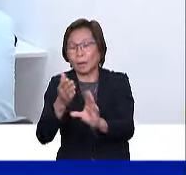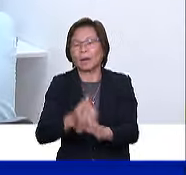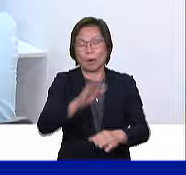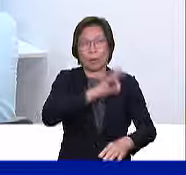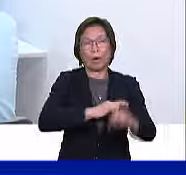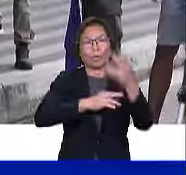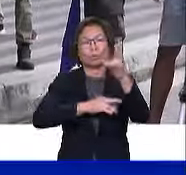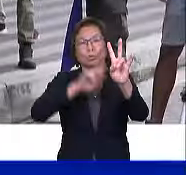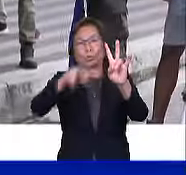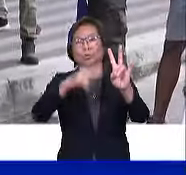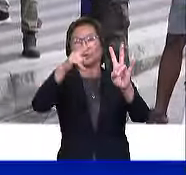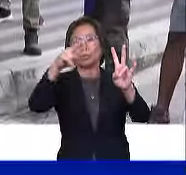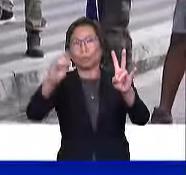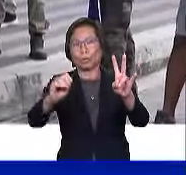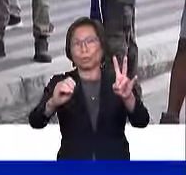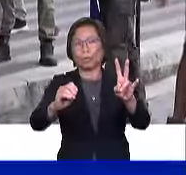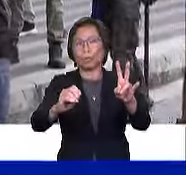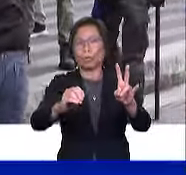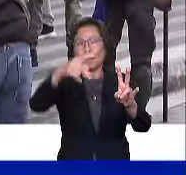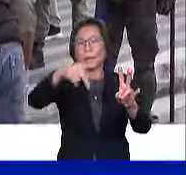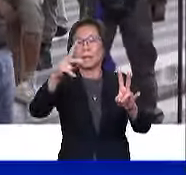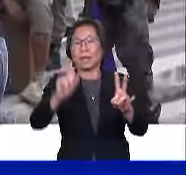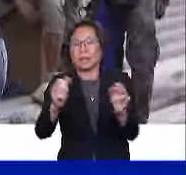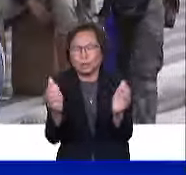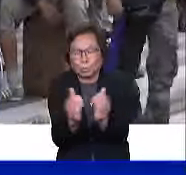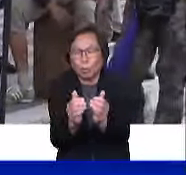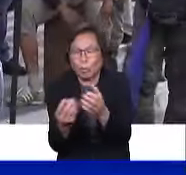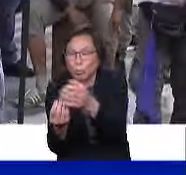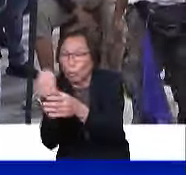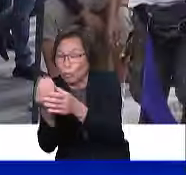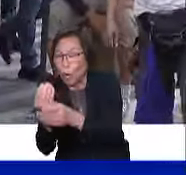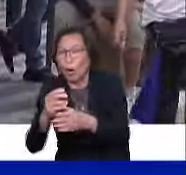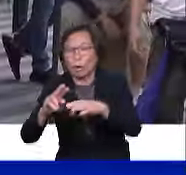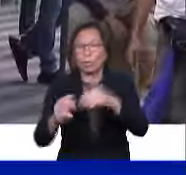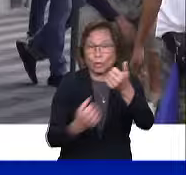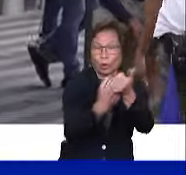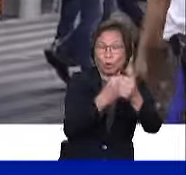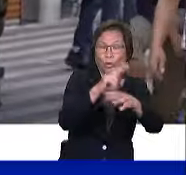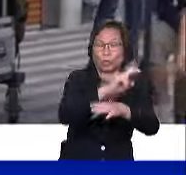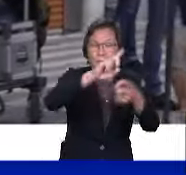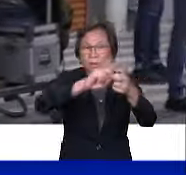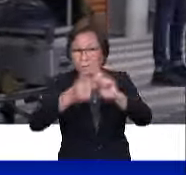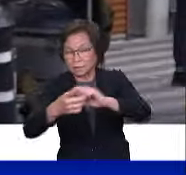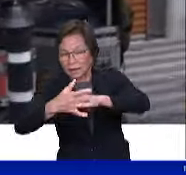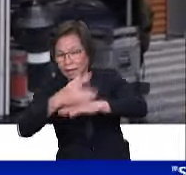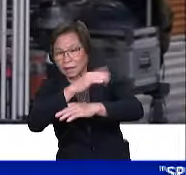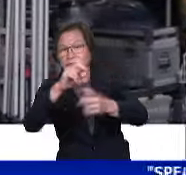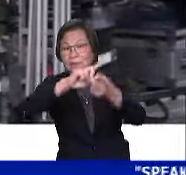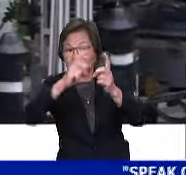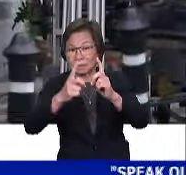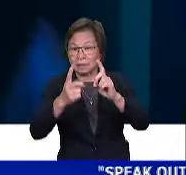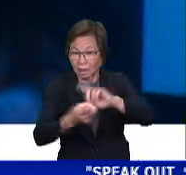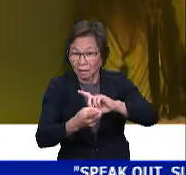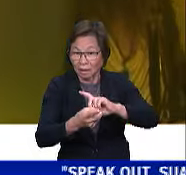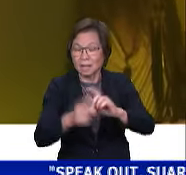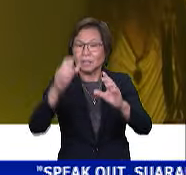,720 BKS mikro pertanian. Bagi menyokong penggunaan teknikal dan digital di kalangan BKS dan syarikat